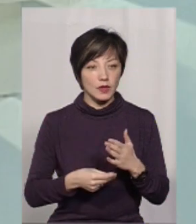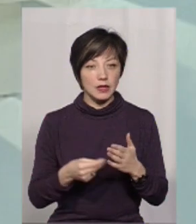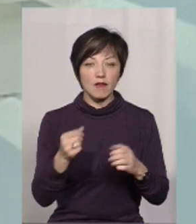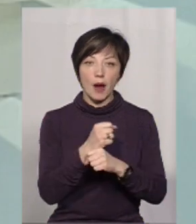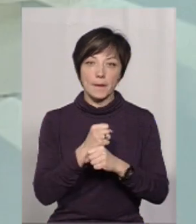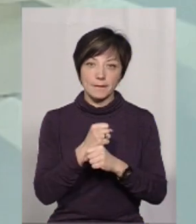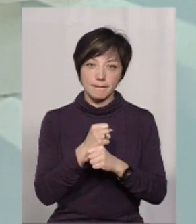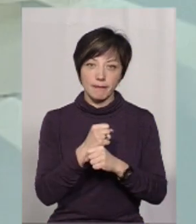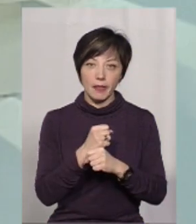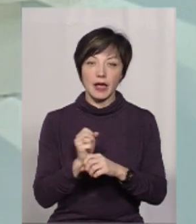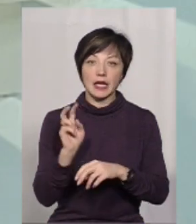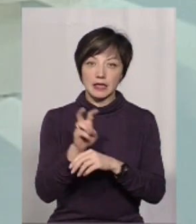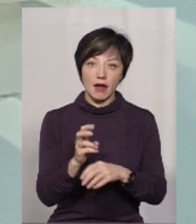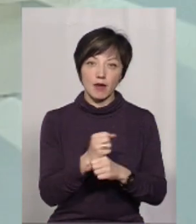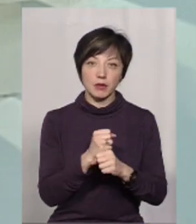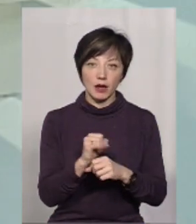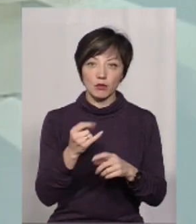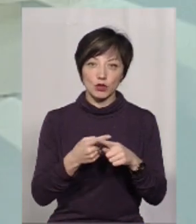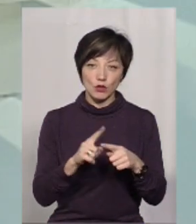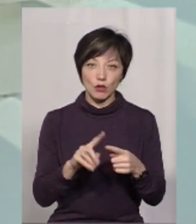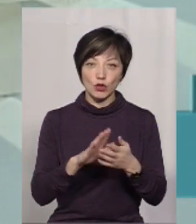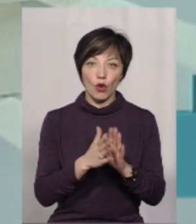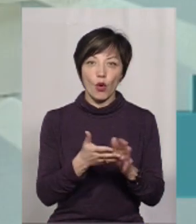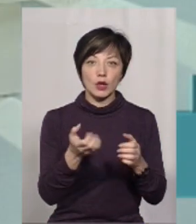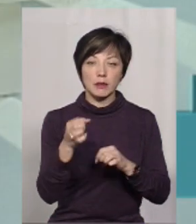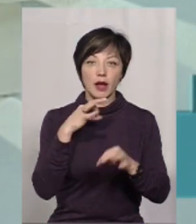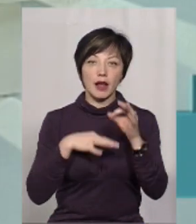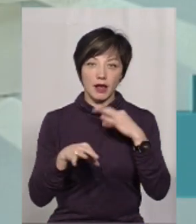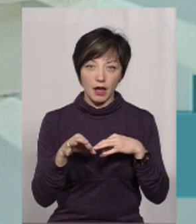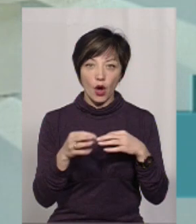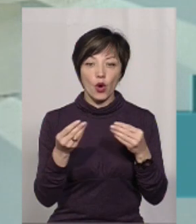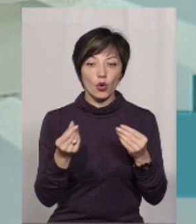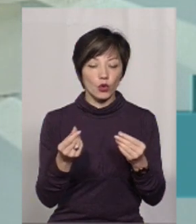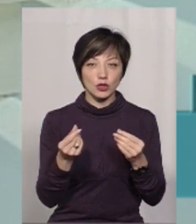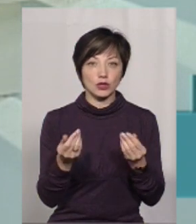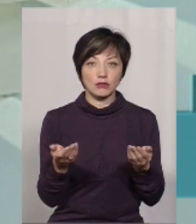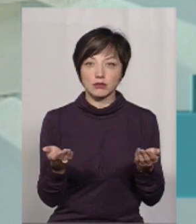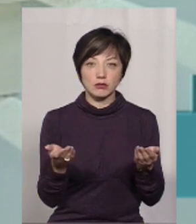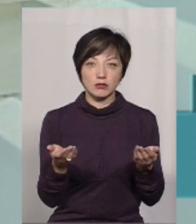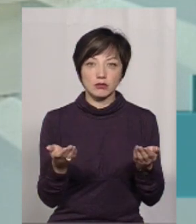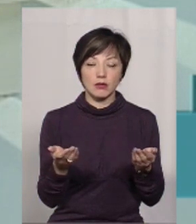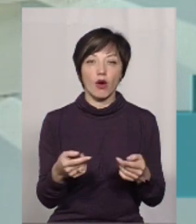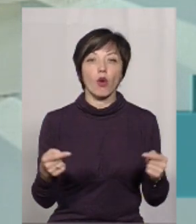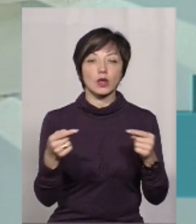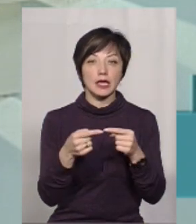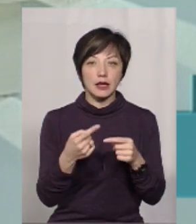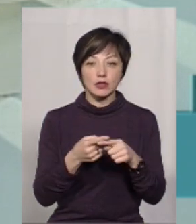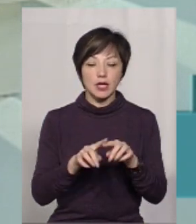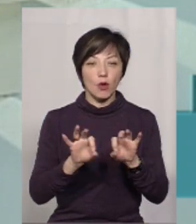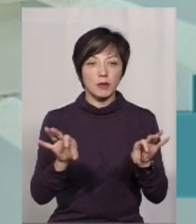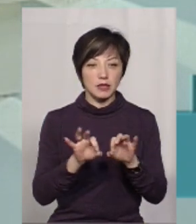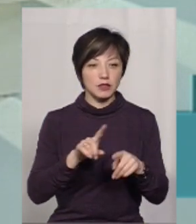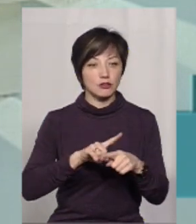з яким йде в аптеку і по цьому договіру отримує ліки. Гроші тут, тобто, конкретно о той